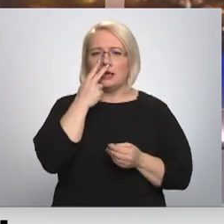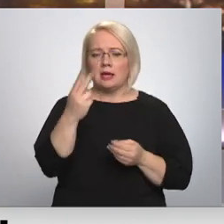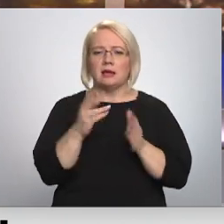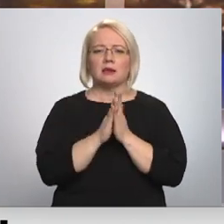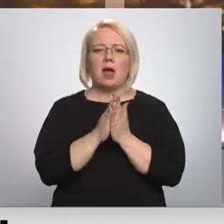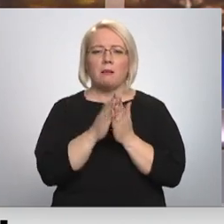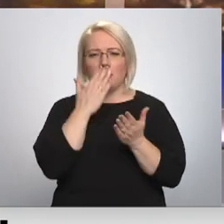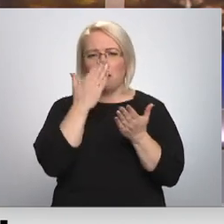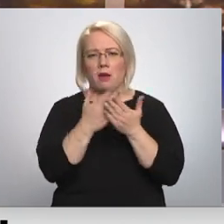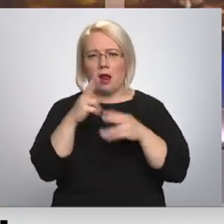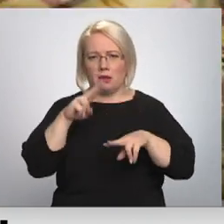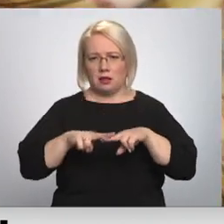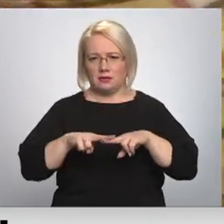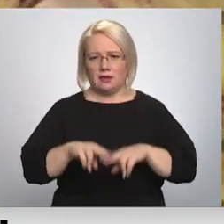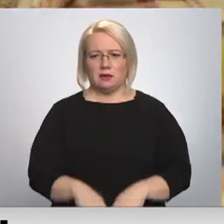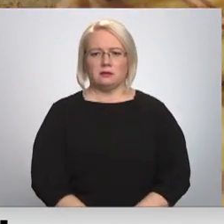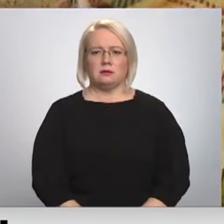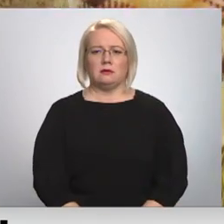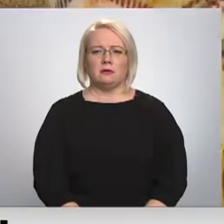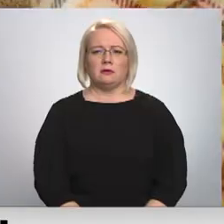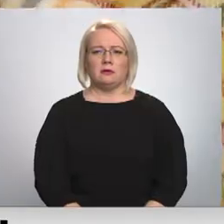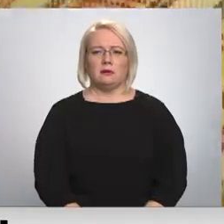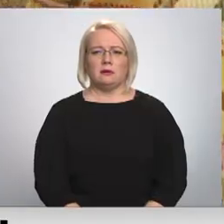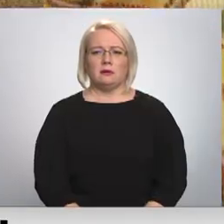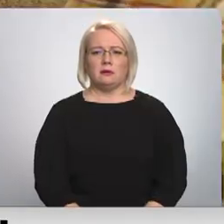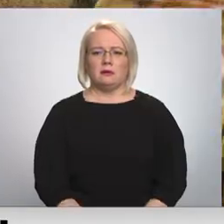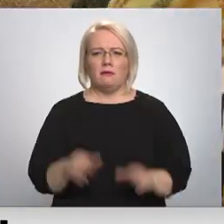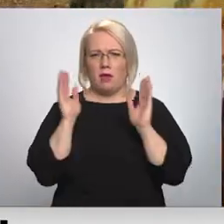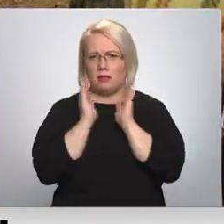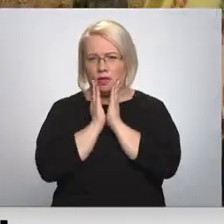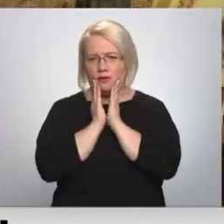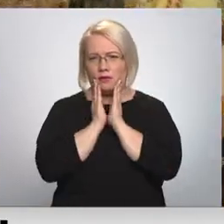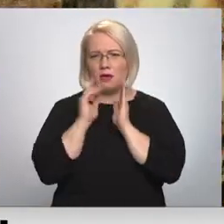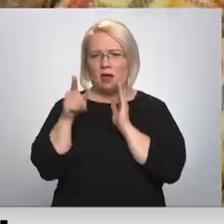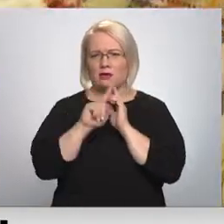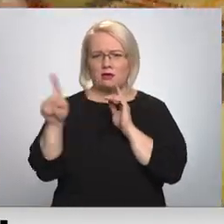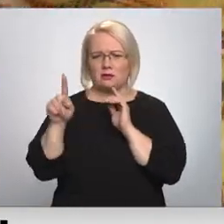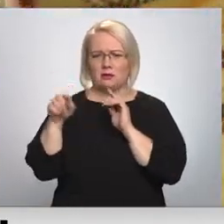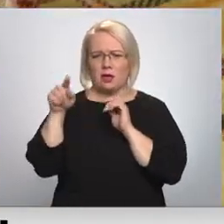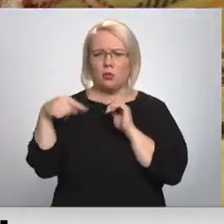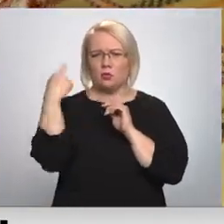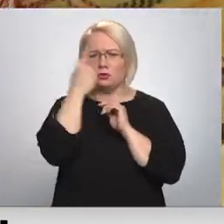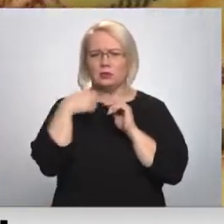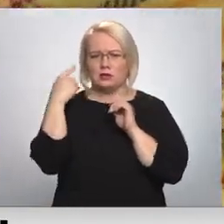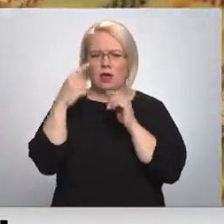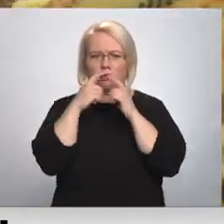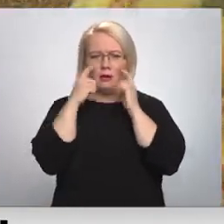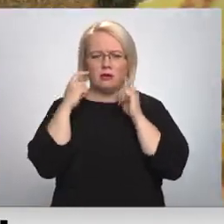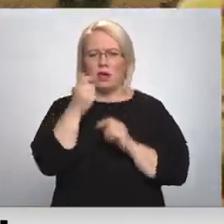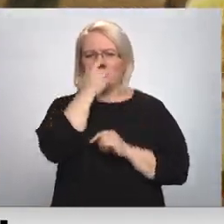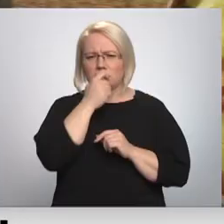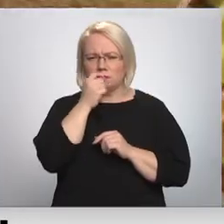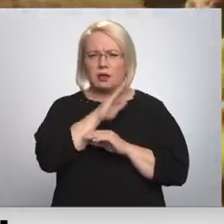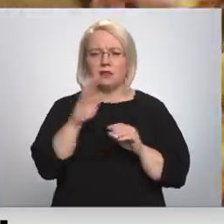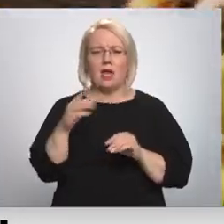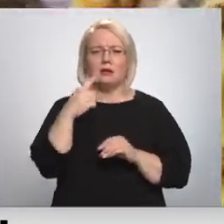attainotās vietas. Līdī, vienmēr, kas tāda pa ķeskustā ģīmļa, ka nevar nešļākas, ne